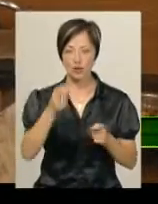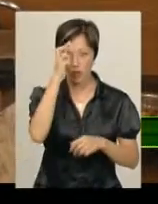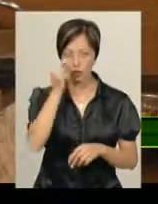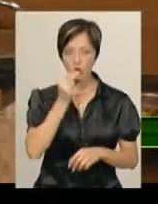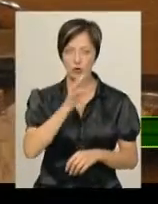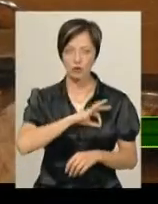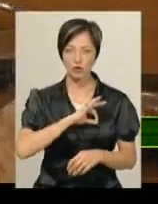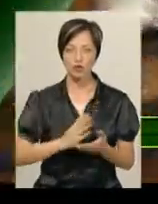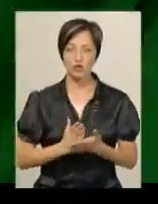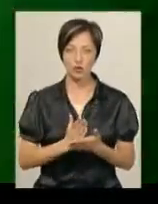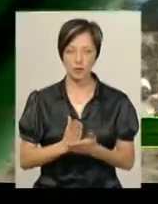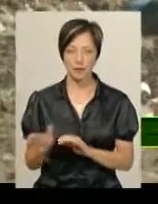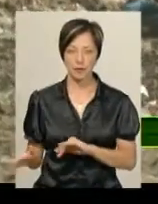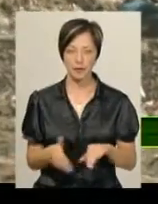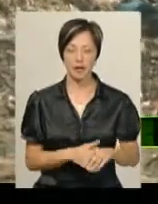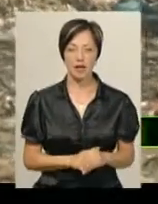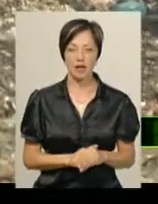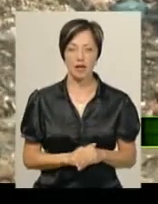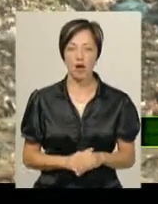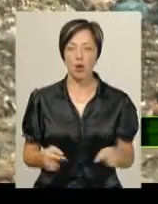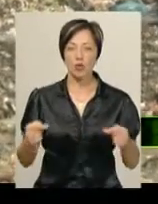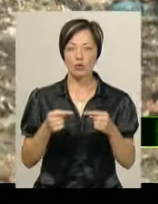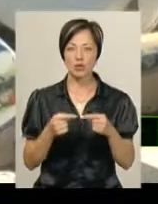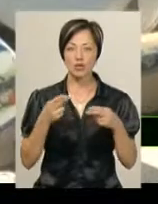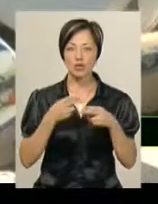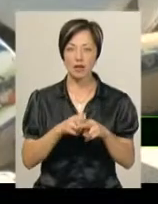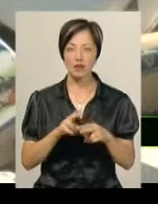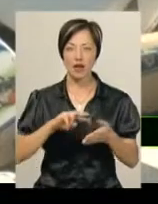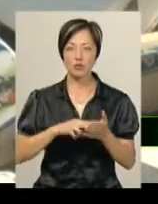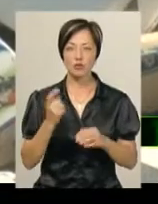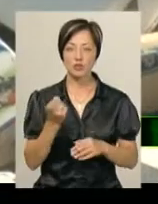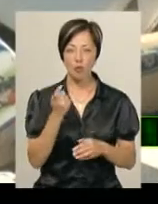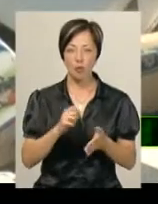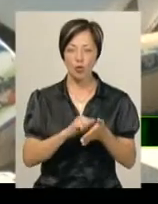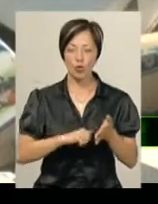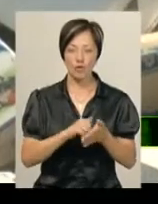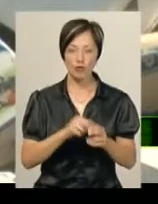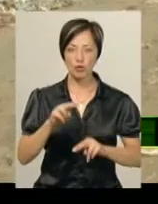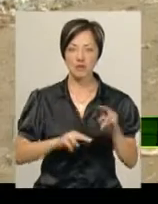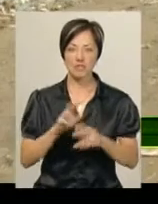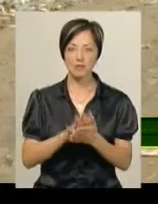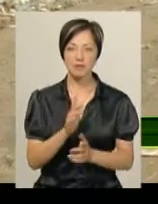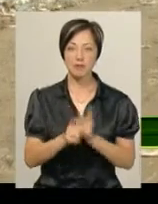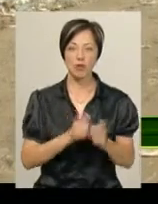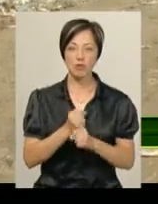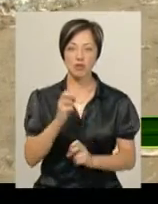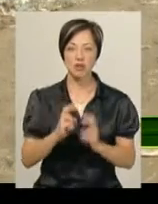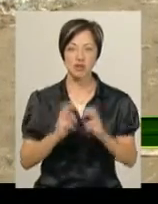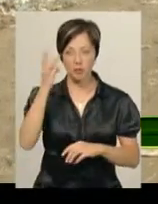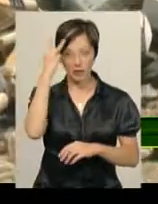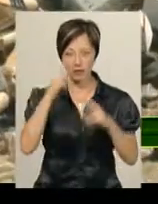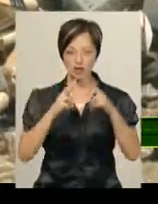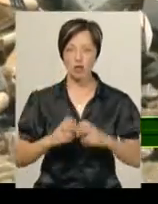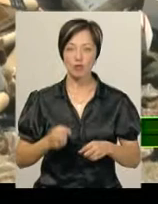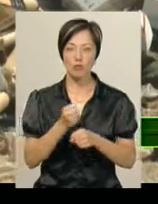Держпродспоживслужби. Уточнений техніко-економічний обґрунтування з будівництва сміттєпереробного заводу у Хмельницькому вивчатиме